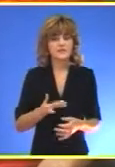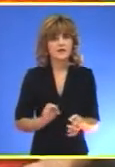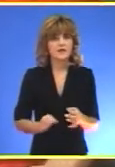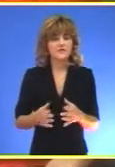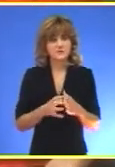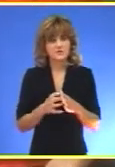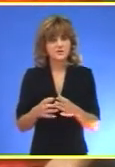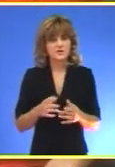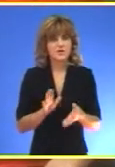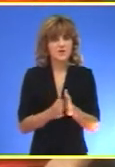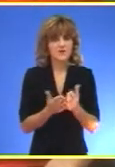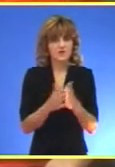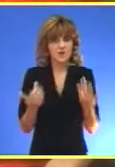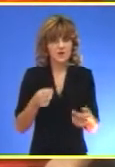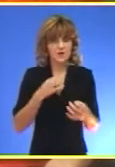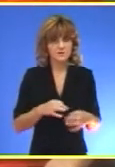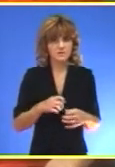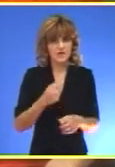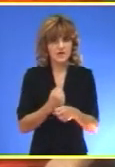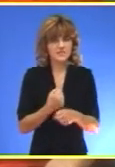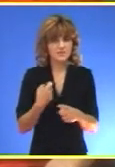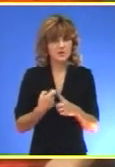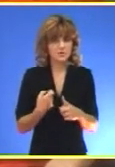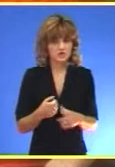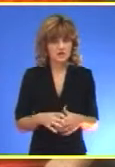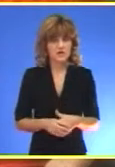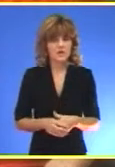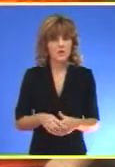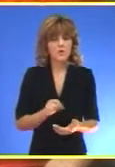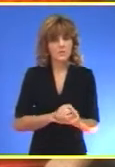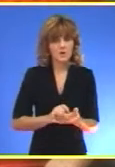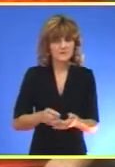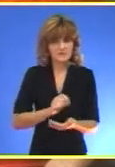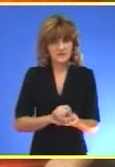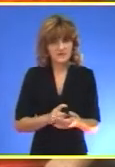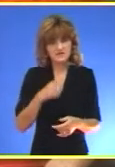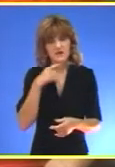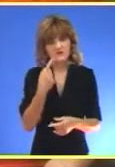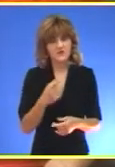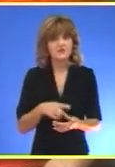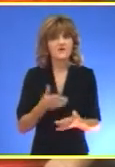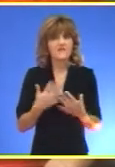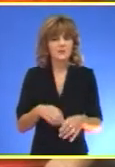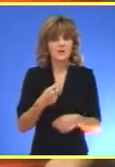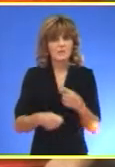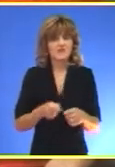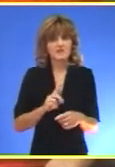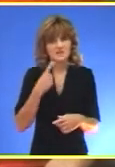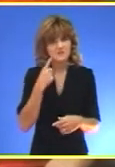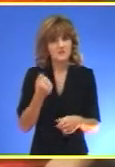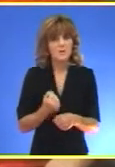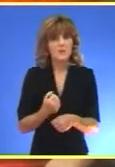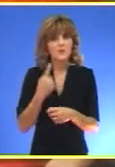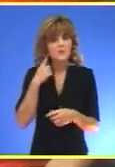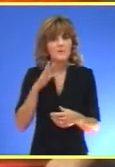Susretu sa novidarima Predsednik opštine Subotica Geza Kučara Potpisnici peticije tvrde Da fabrika proizvodi Nesnosnu buku